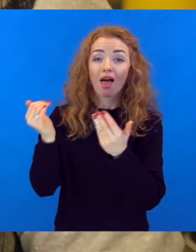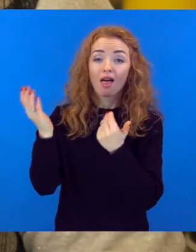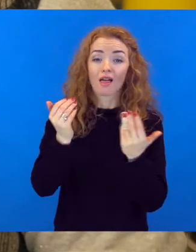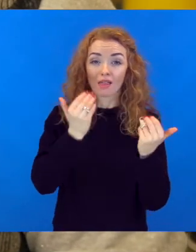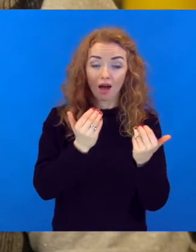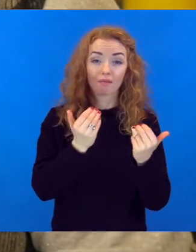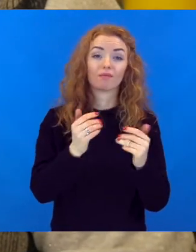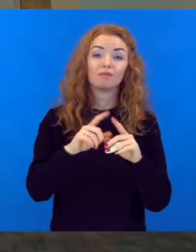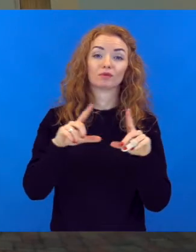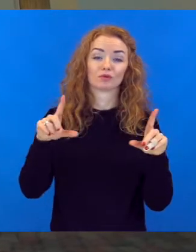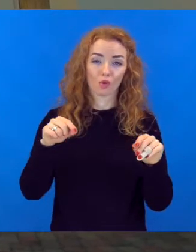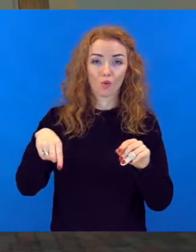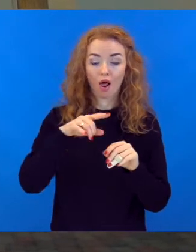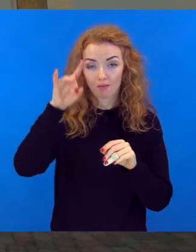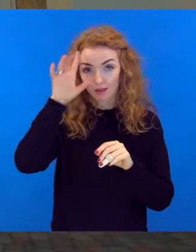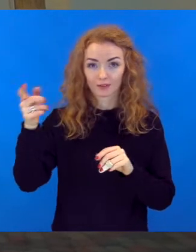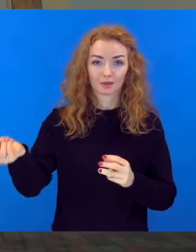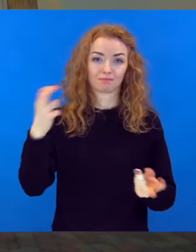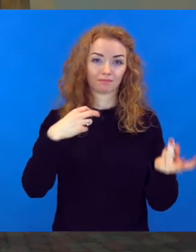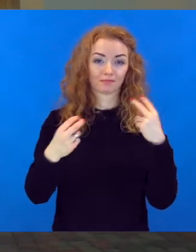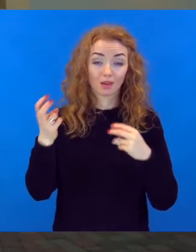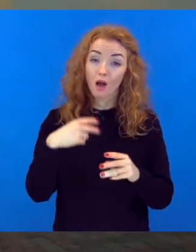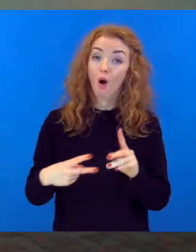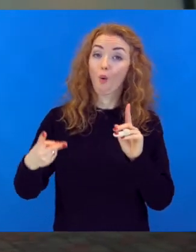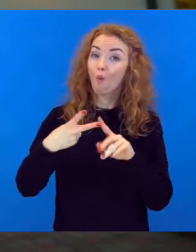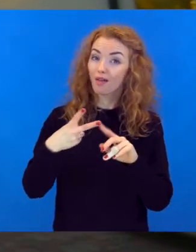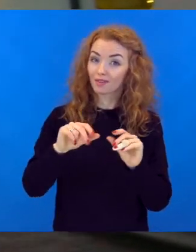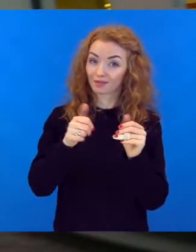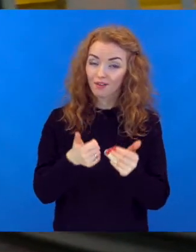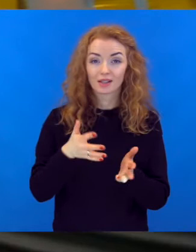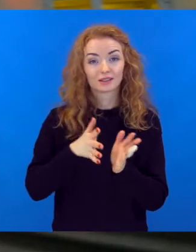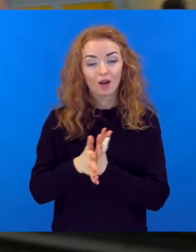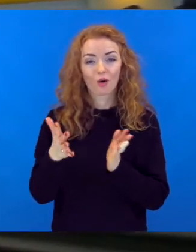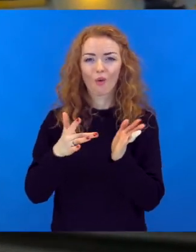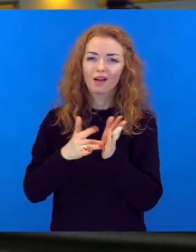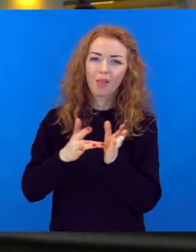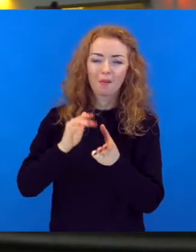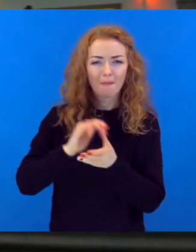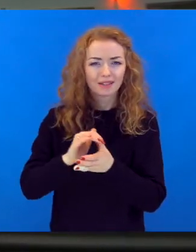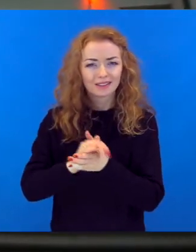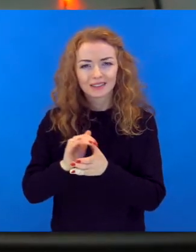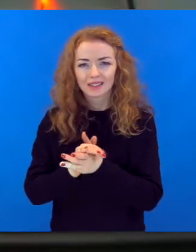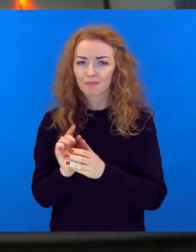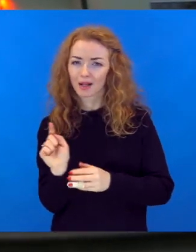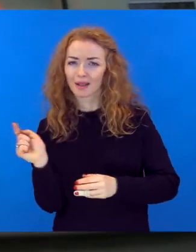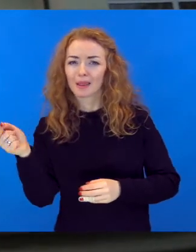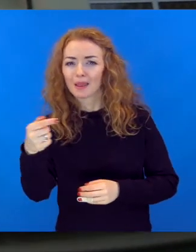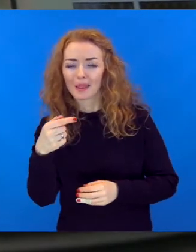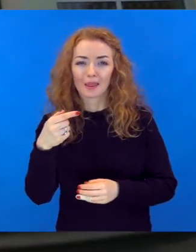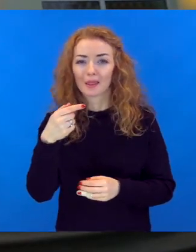atsaucās, jo skola ir pazīstama. Viens ceļš cauri sludenājumu, otrs cauri kaut kādām paziņām,